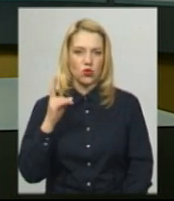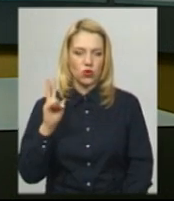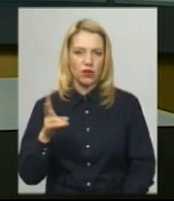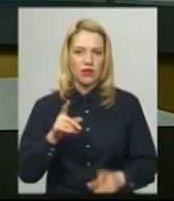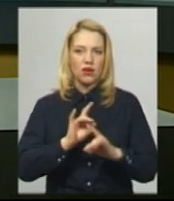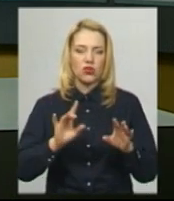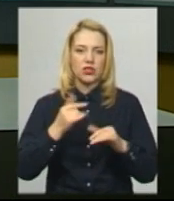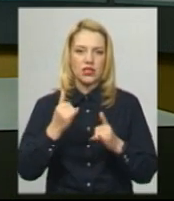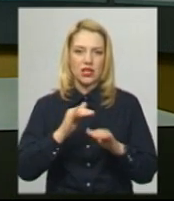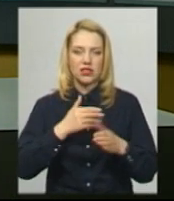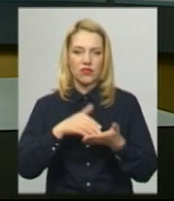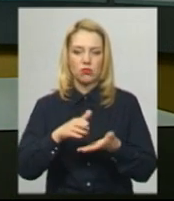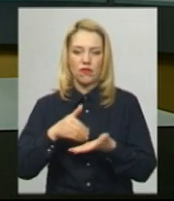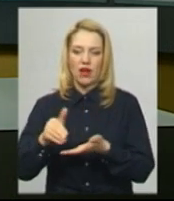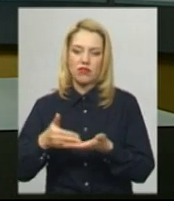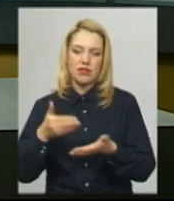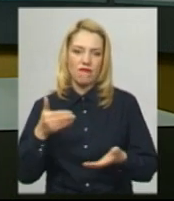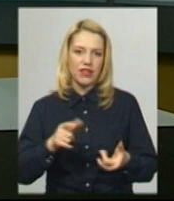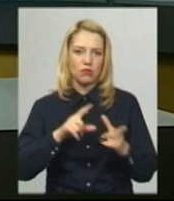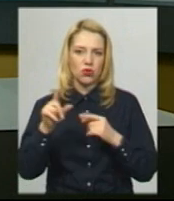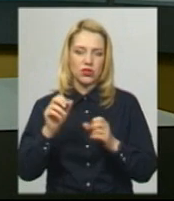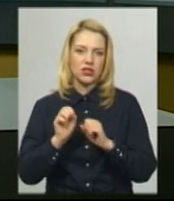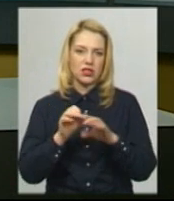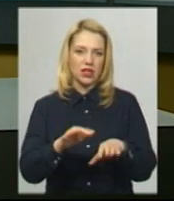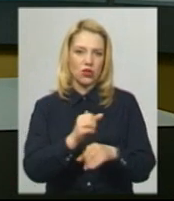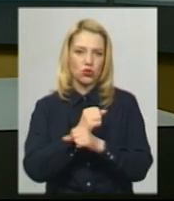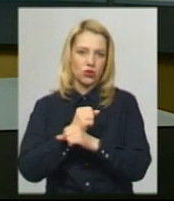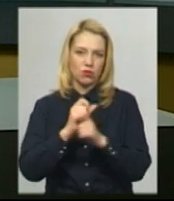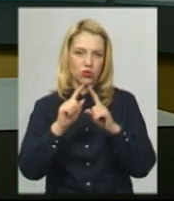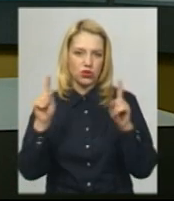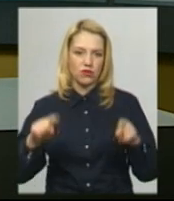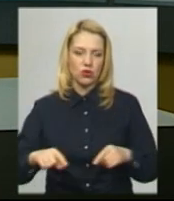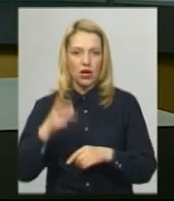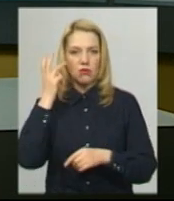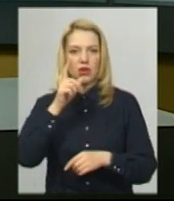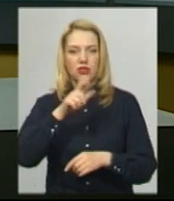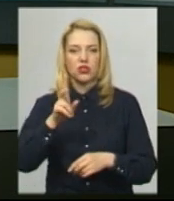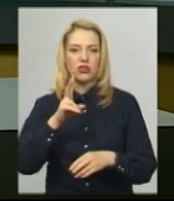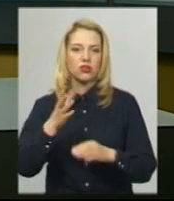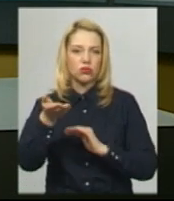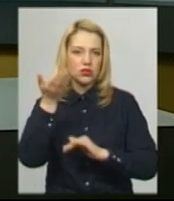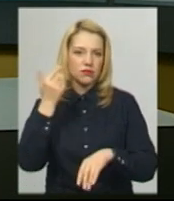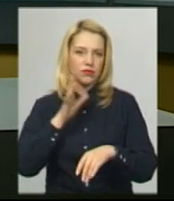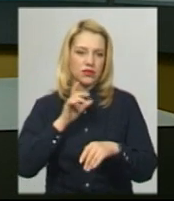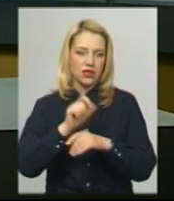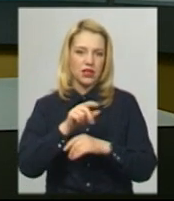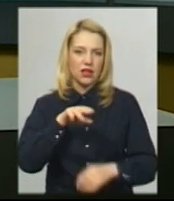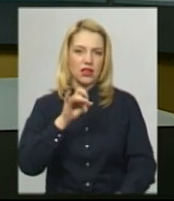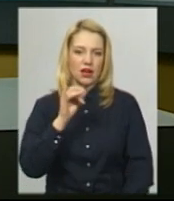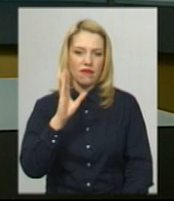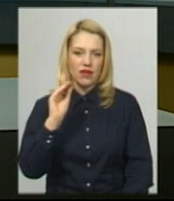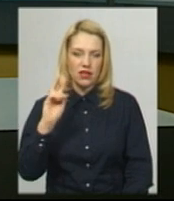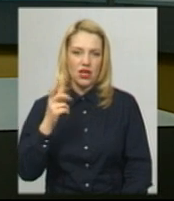зараз відмовляються від поїздок та здають туристичні потівки хмельничани, які бронювали відпочинок на травень-червень. Додає,